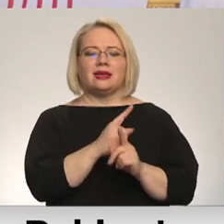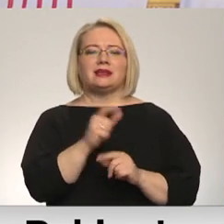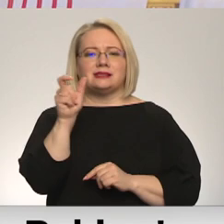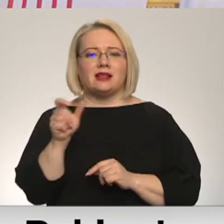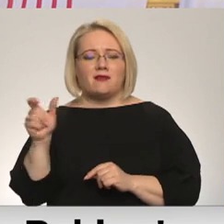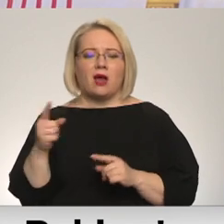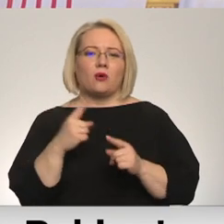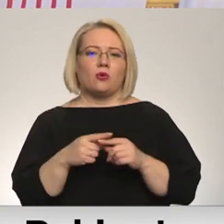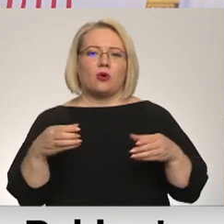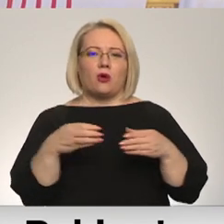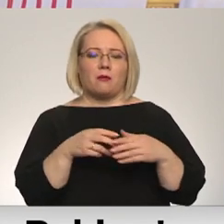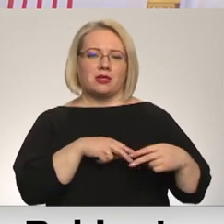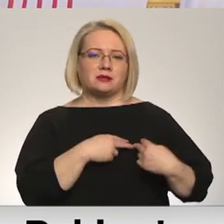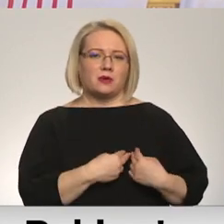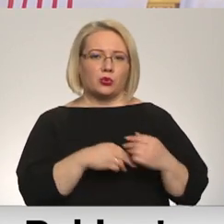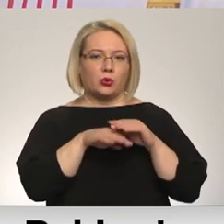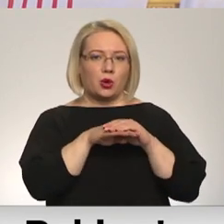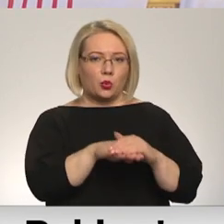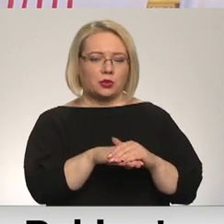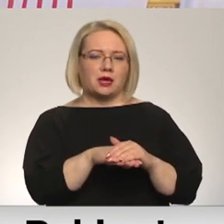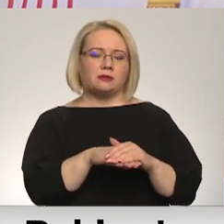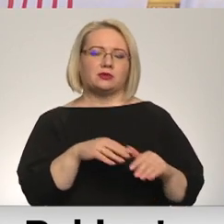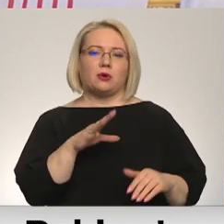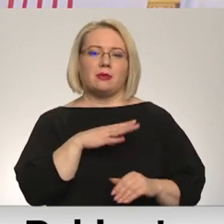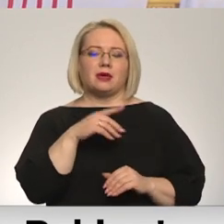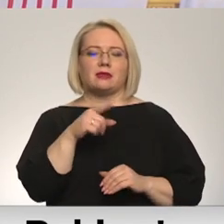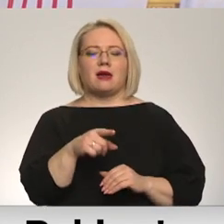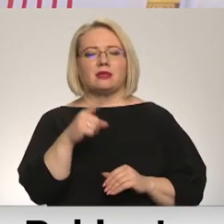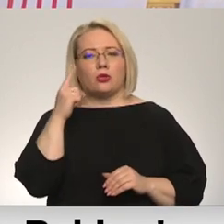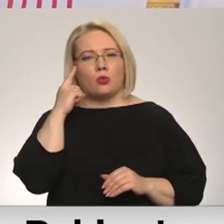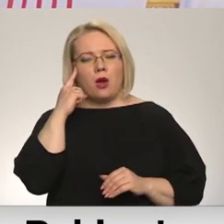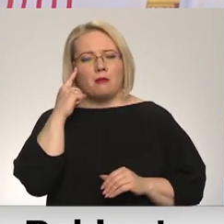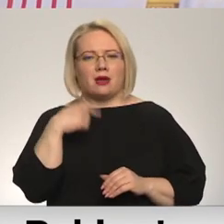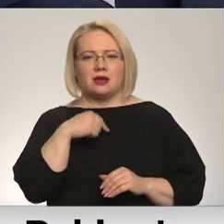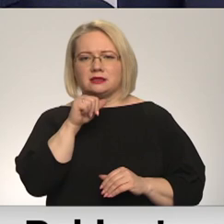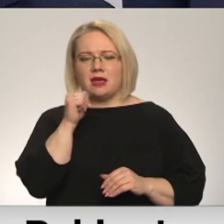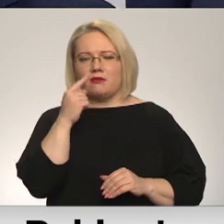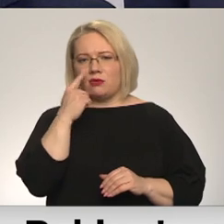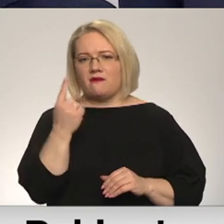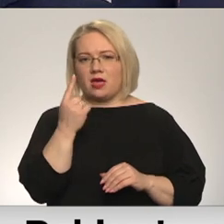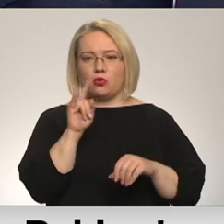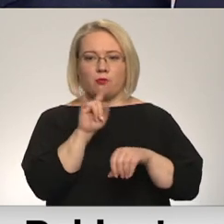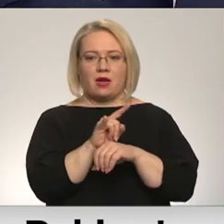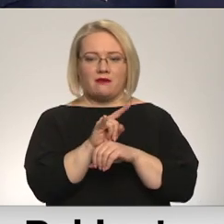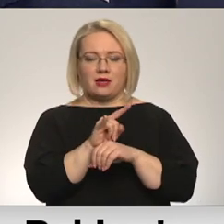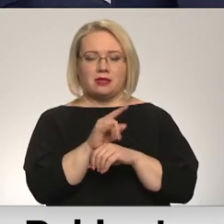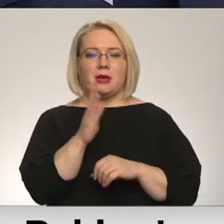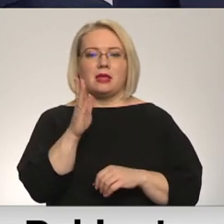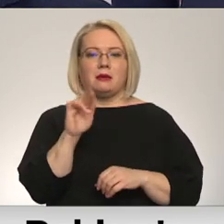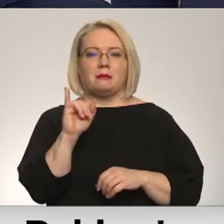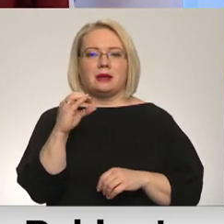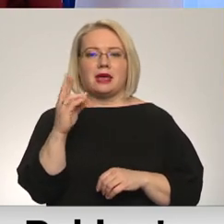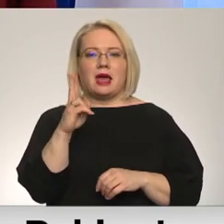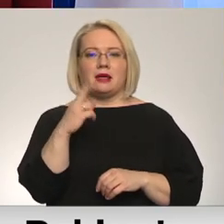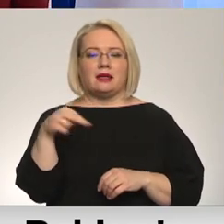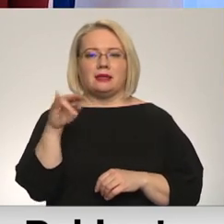ieguldījums, jo es vienkārši bija tāda doma galva, ka es nevaru nevienu pievilt. Karoga nesēs Ojārs Briedis norāda,